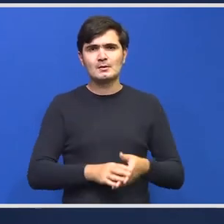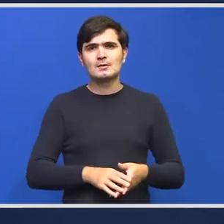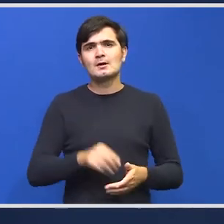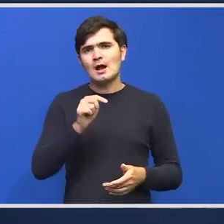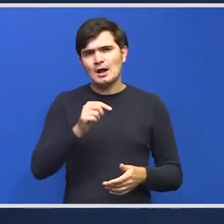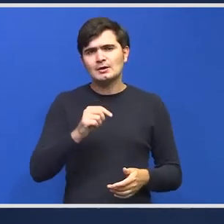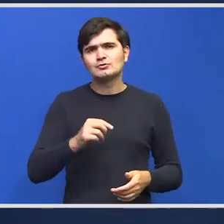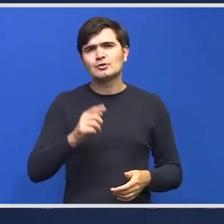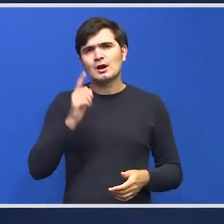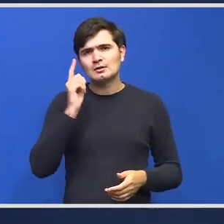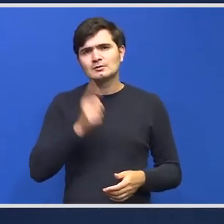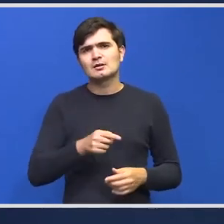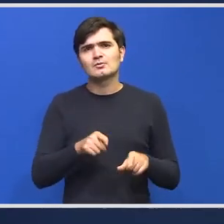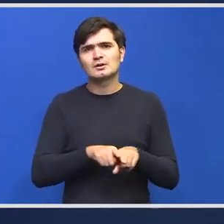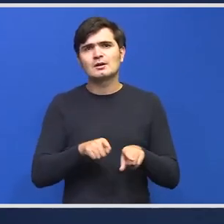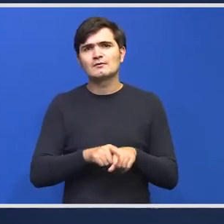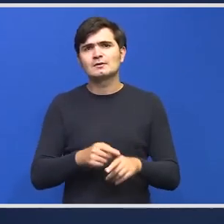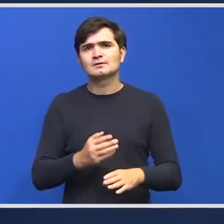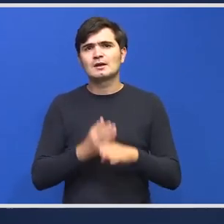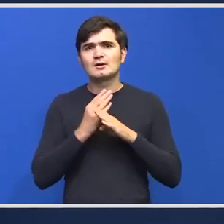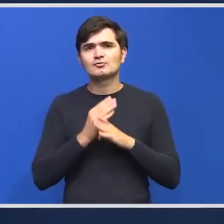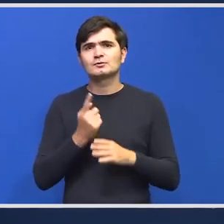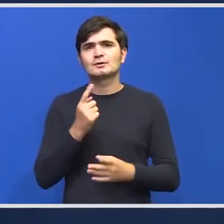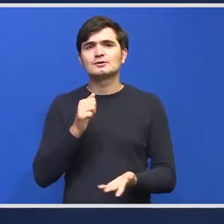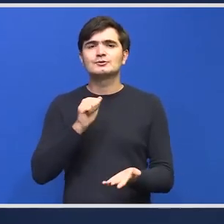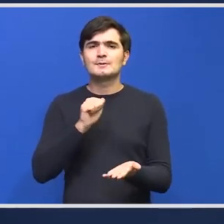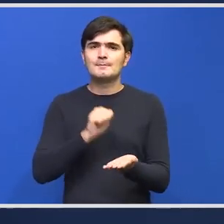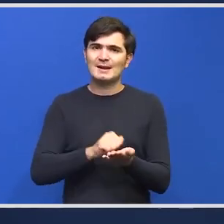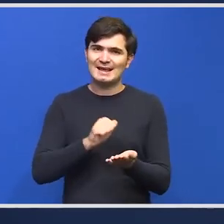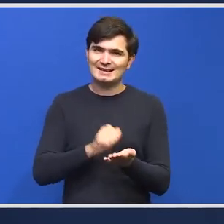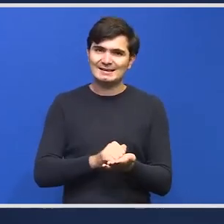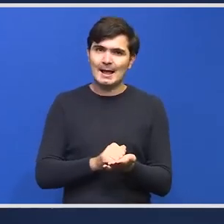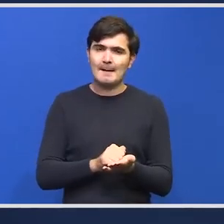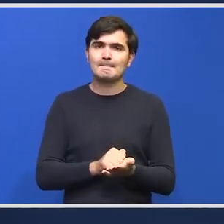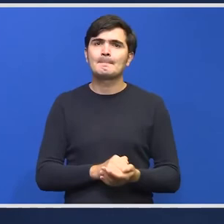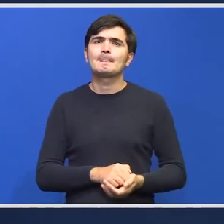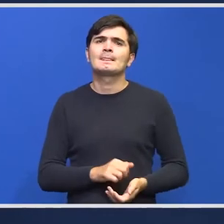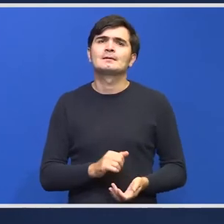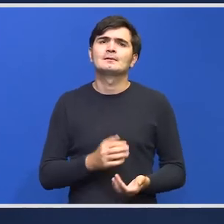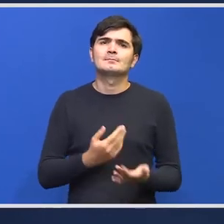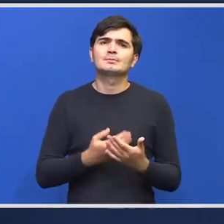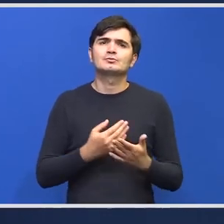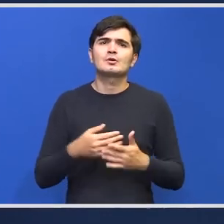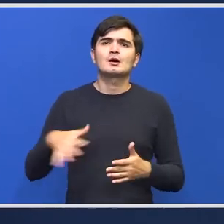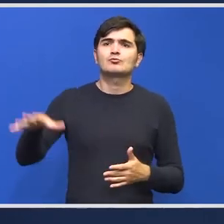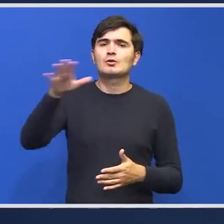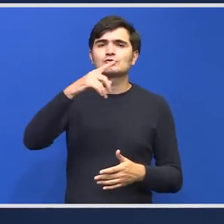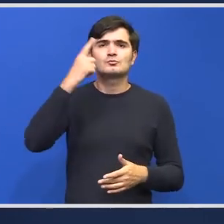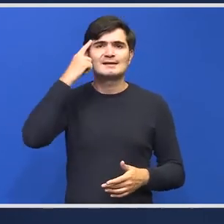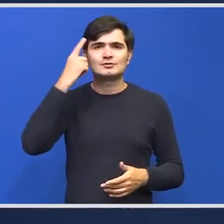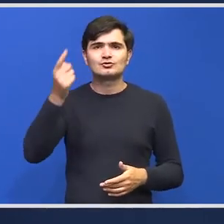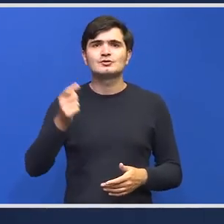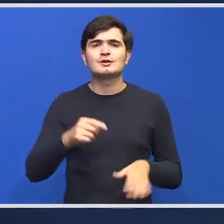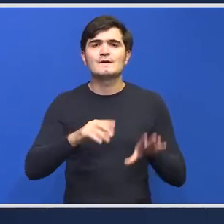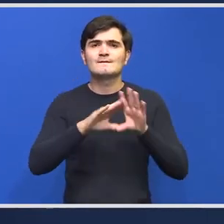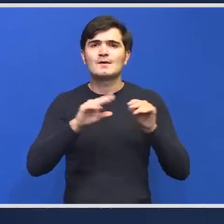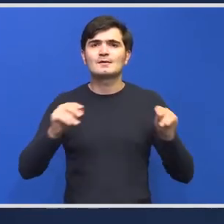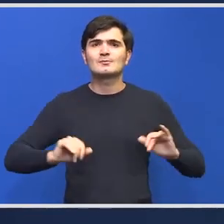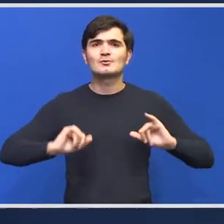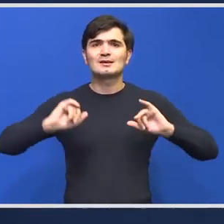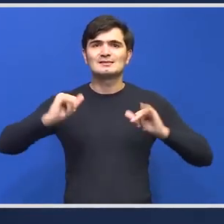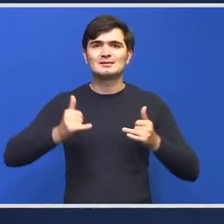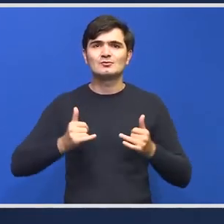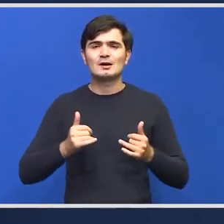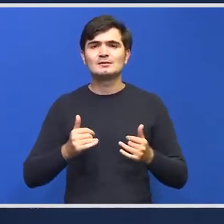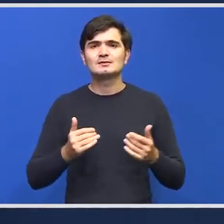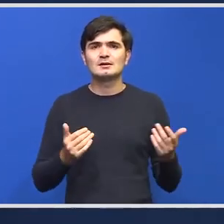ajutor presa ar fi important să știe toată lumea că foarte multe dintre situațiile